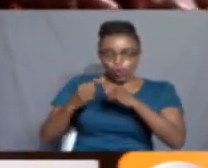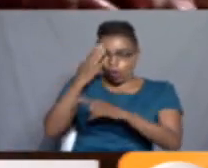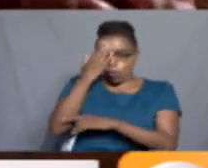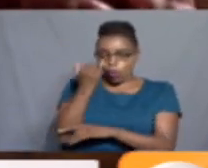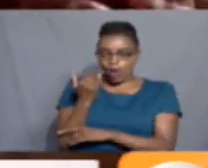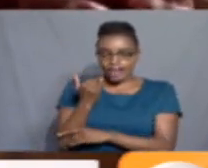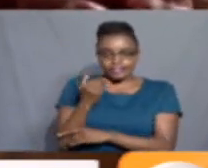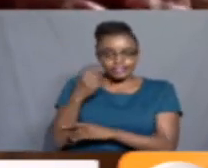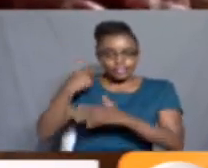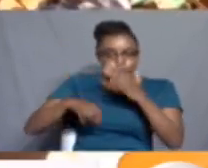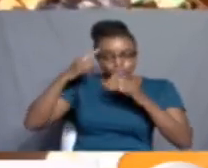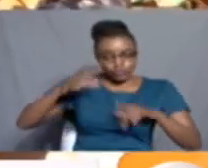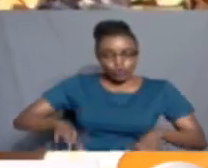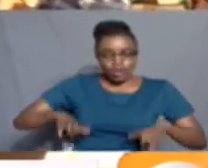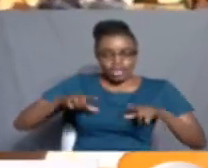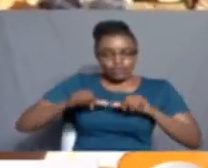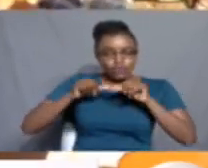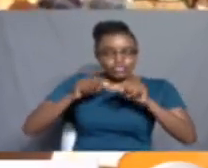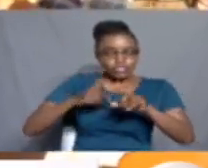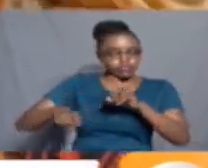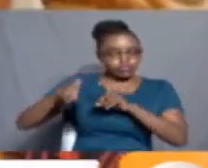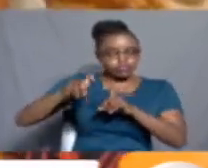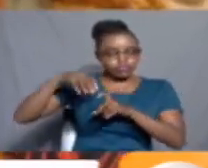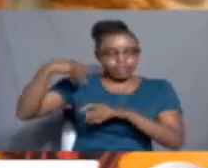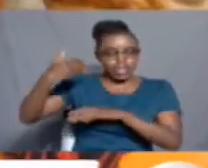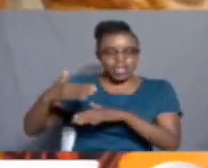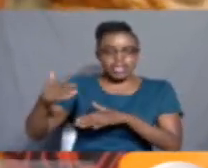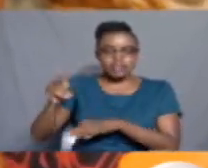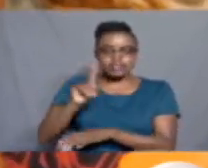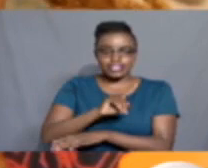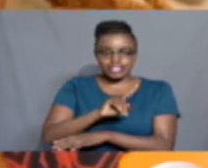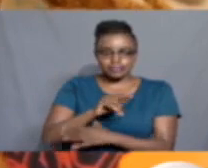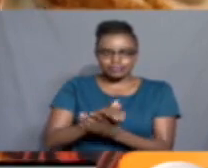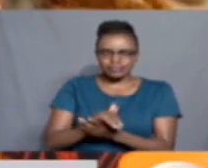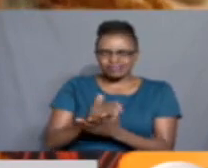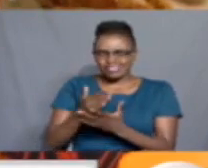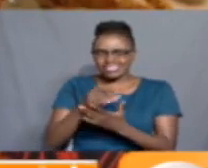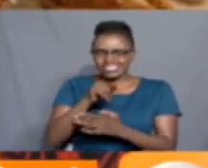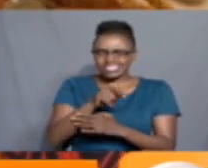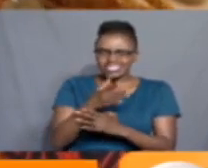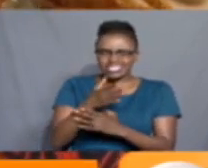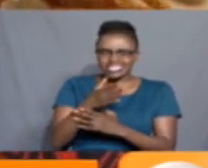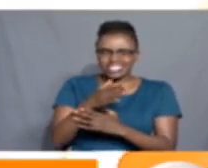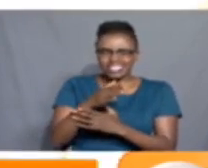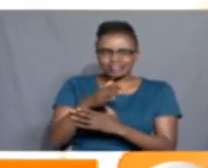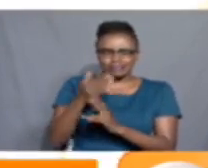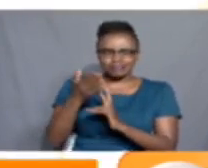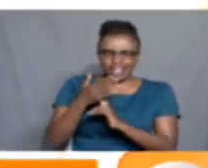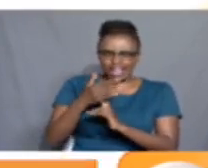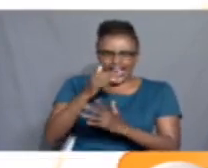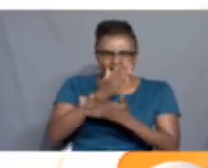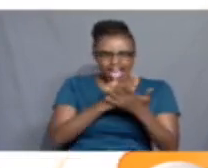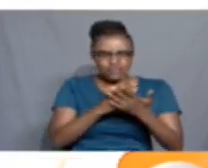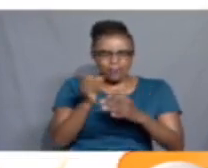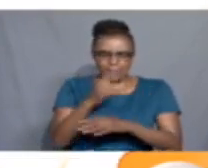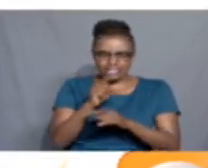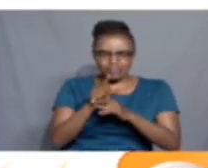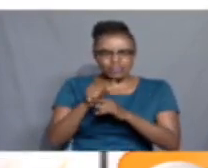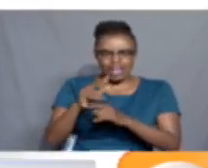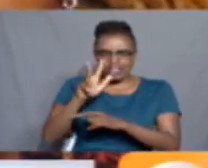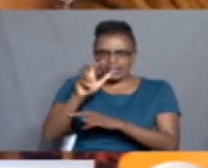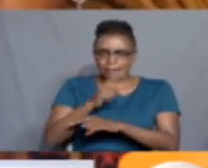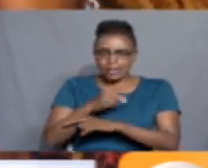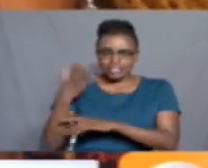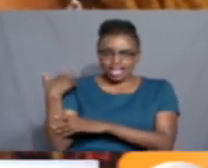garama ya maisha inayozidi kuongezeka kila uchao Mwanzo ni katikati ya muwezi alafu vitu zimepanda 3 months ago vitu zilikua